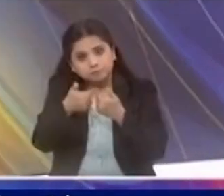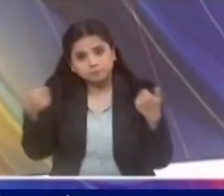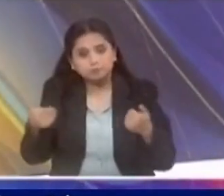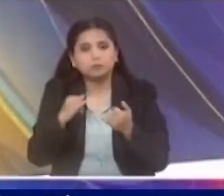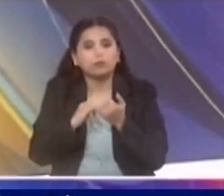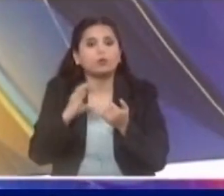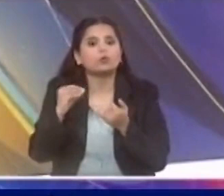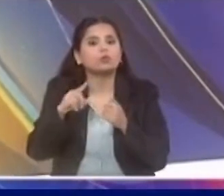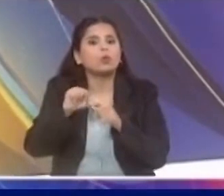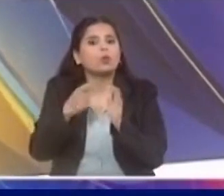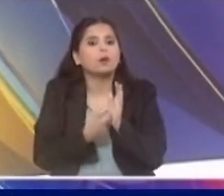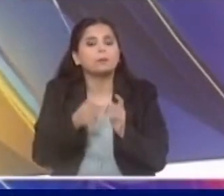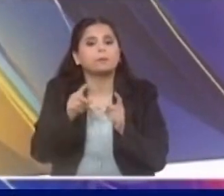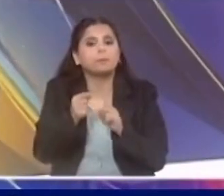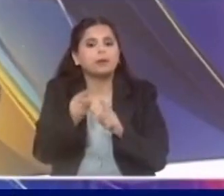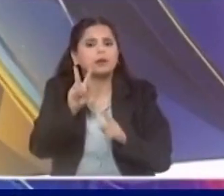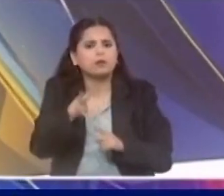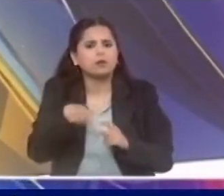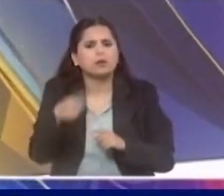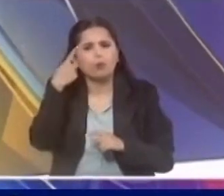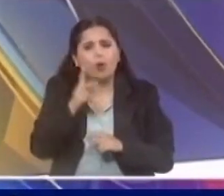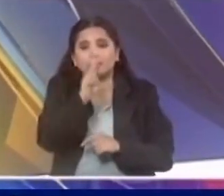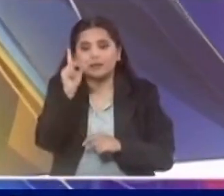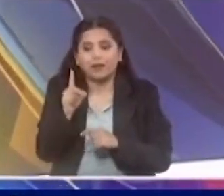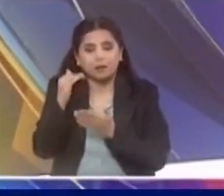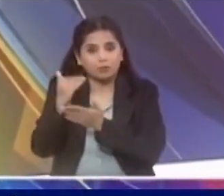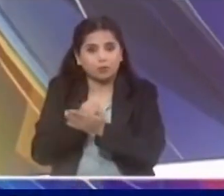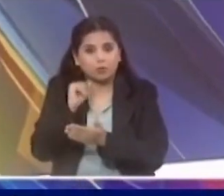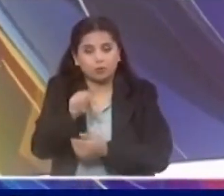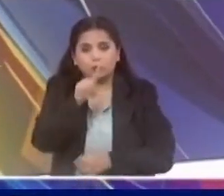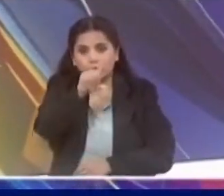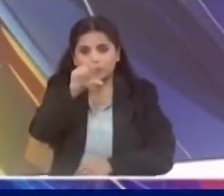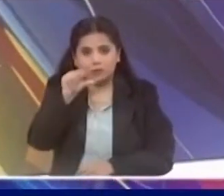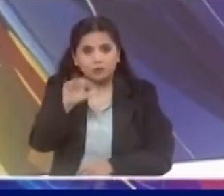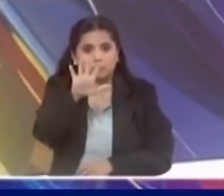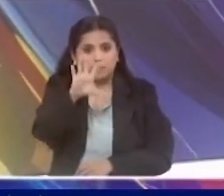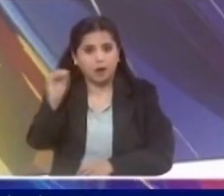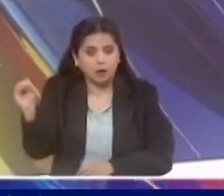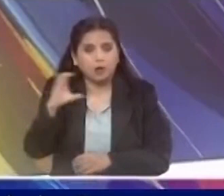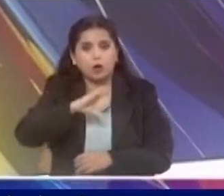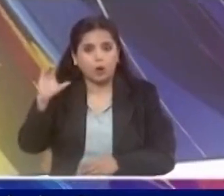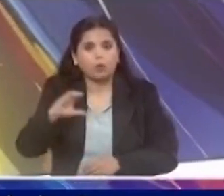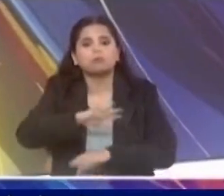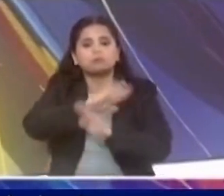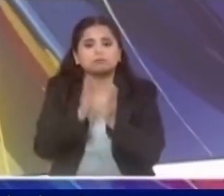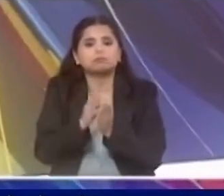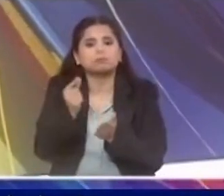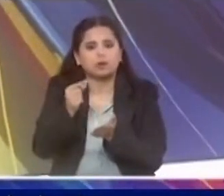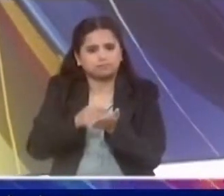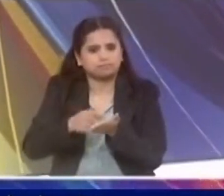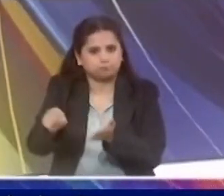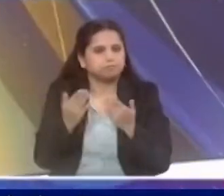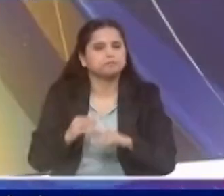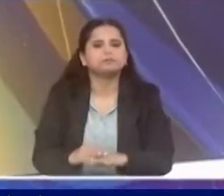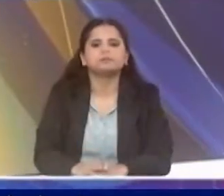सोलर पीवी मॉडूल्स के लिए जो ट्रांच टू के लिए 19,500 क्रोड प्याज मंजूर क या गया है जिसका प्रावधान रखा